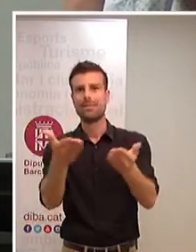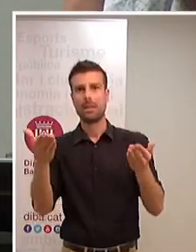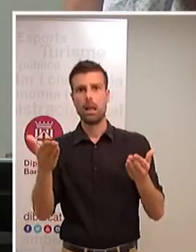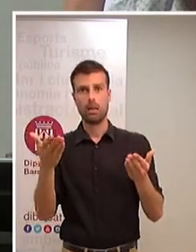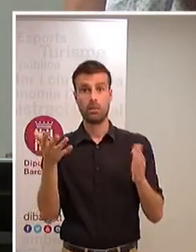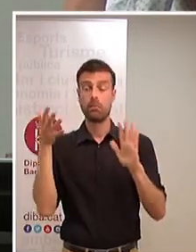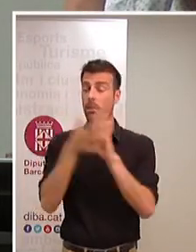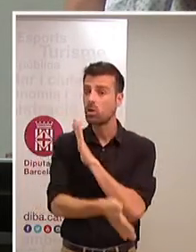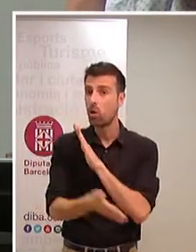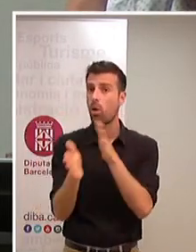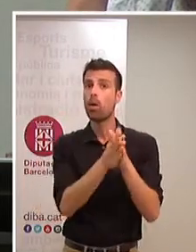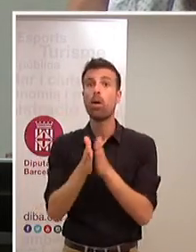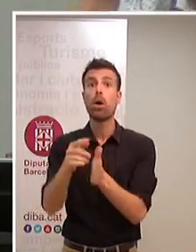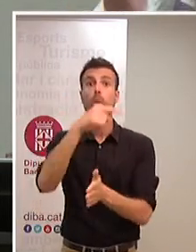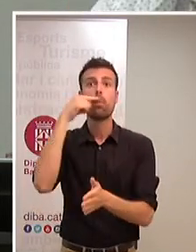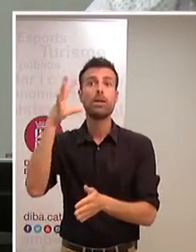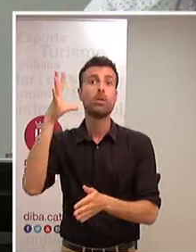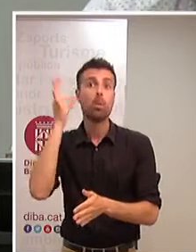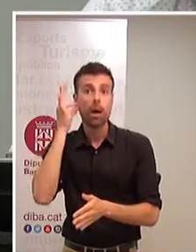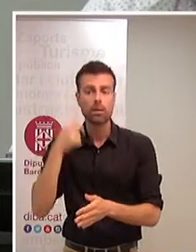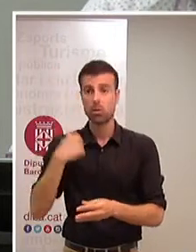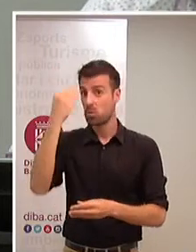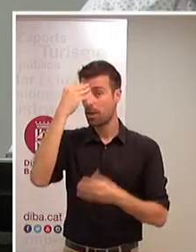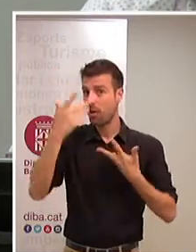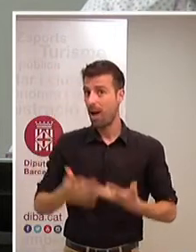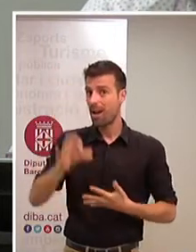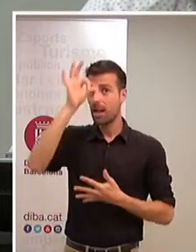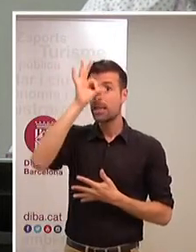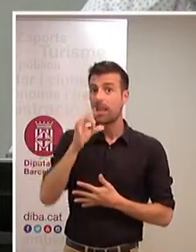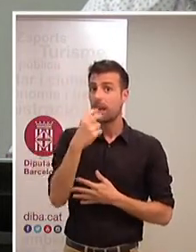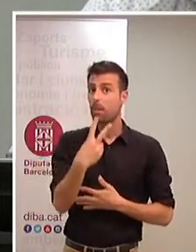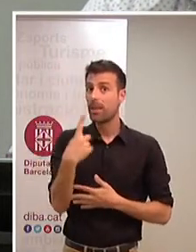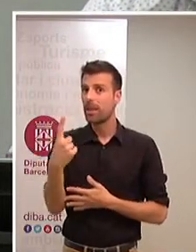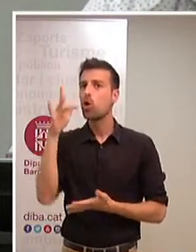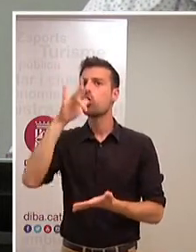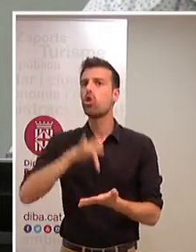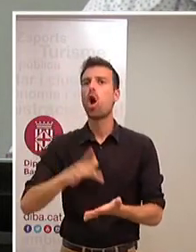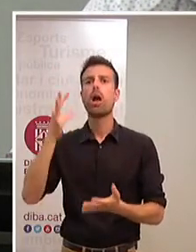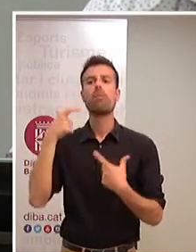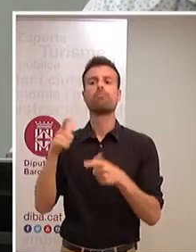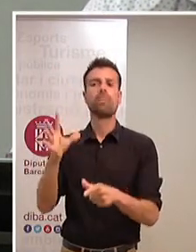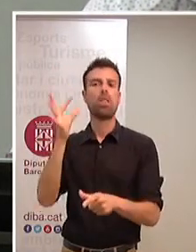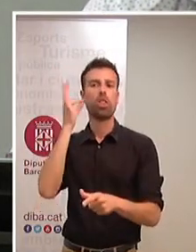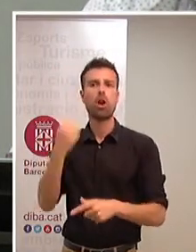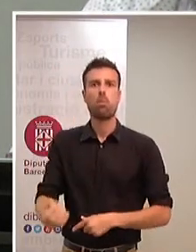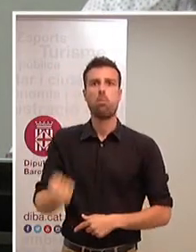companys i companyes crec que el segle XXI serà aquell segle d'empoderament de la dona.